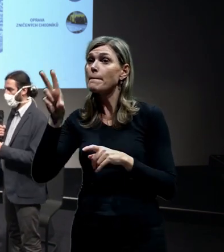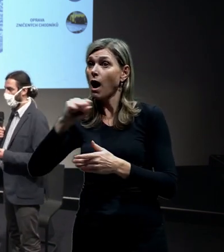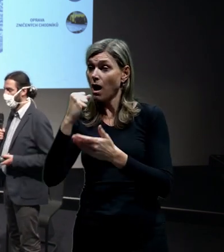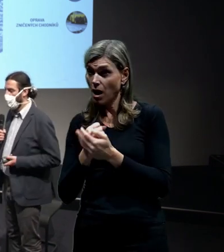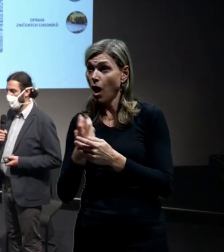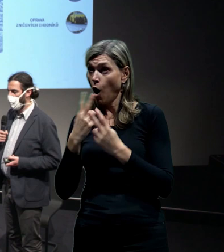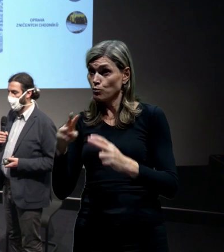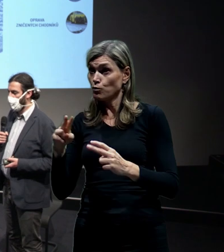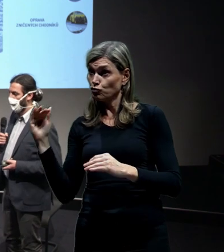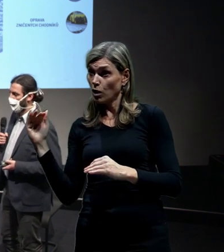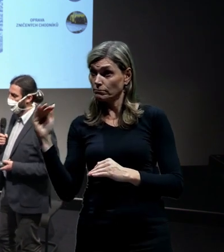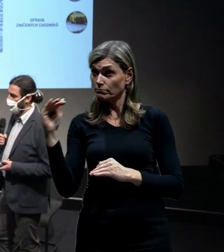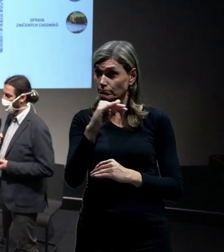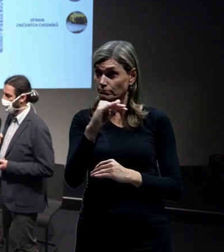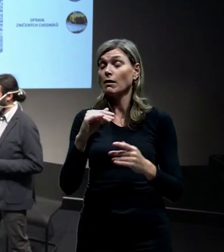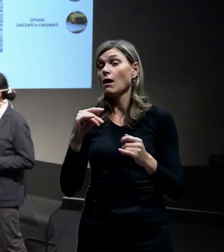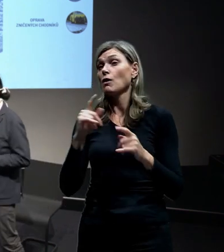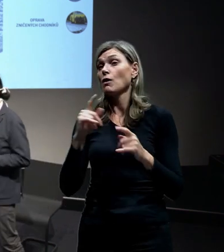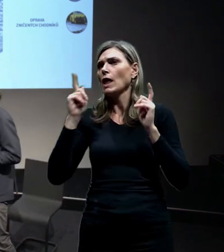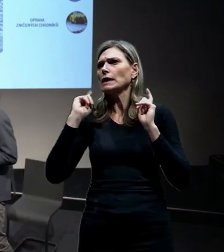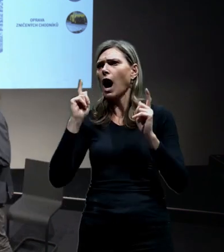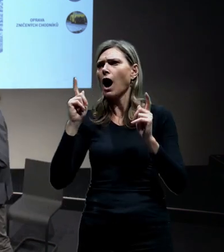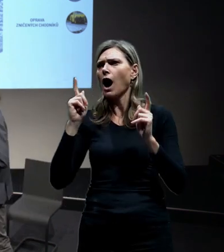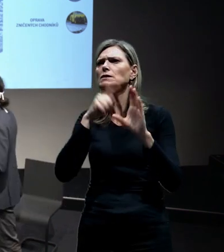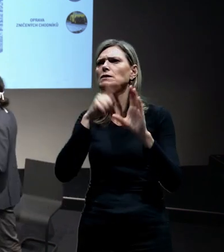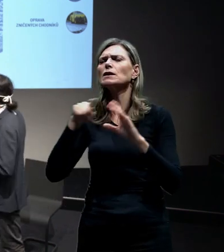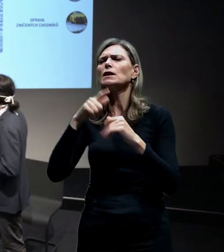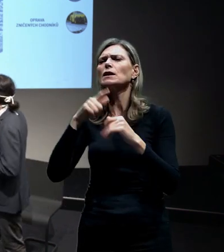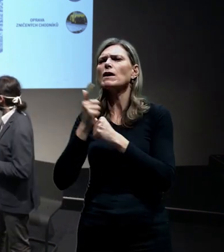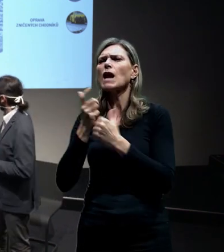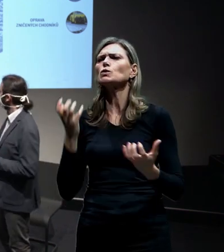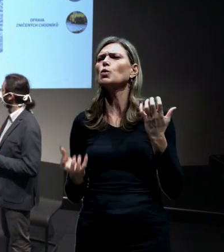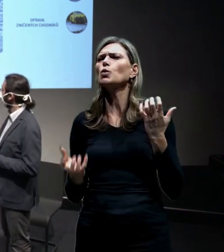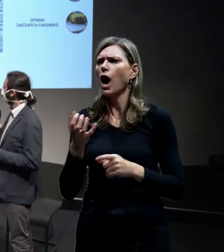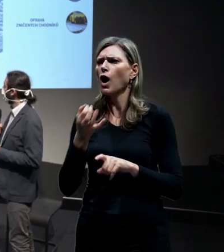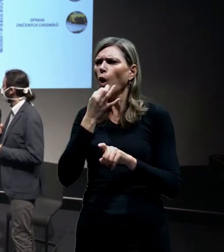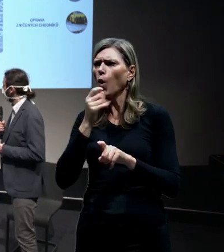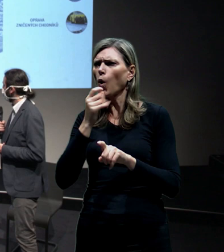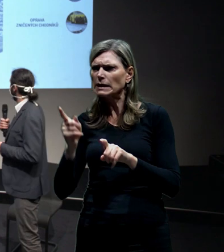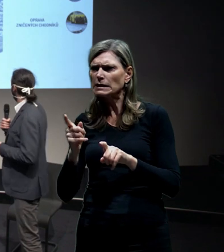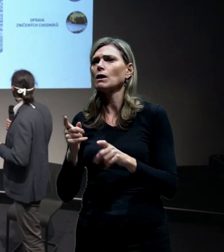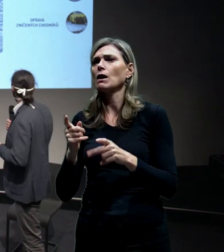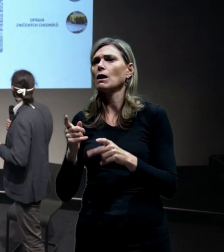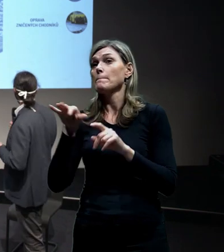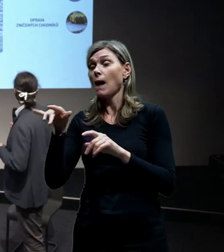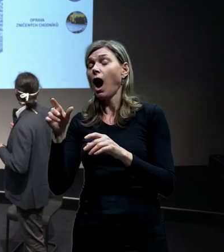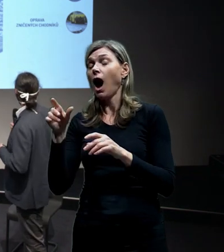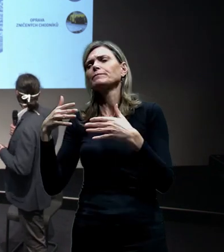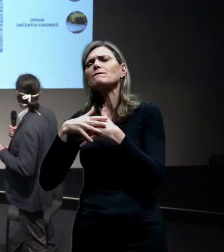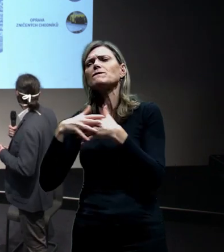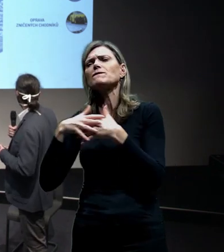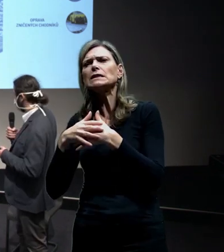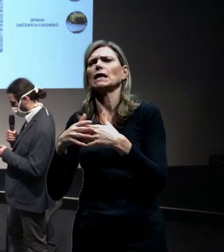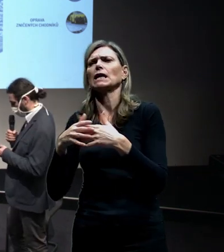zóny zákazu vjezdu na 12 tun, nebo zda nemají vymontované filtry pevných